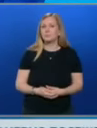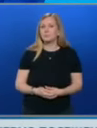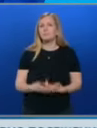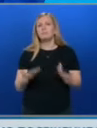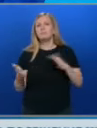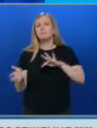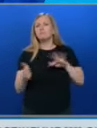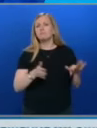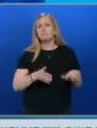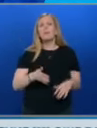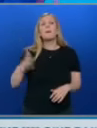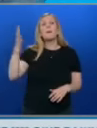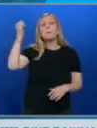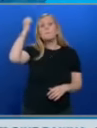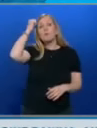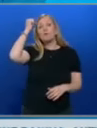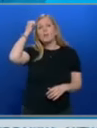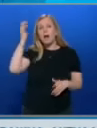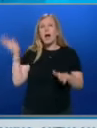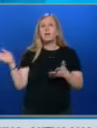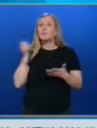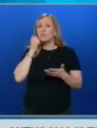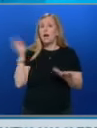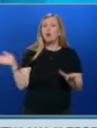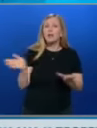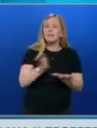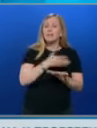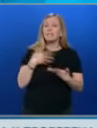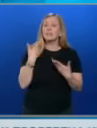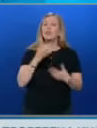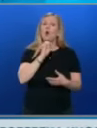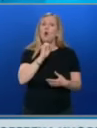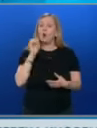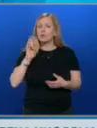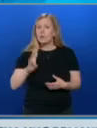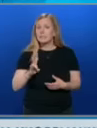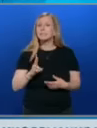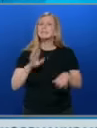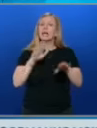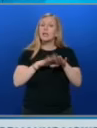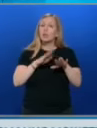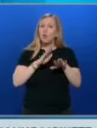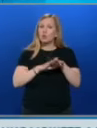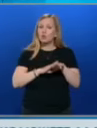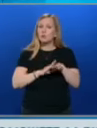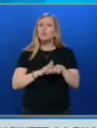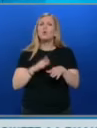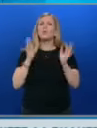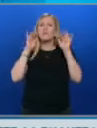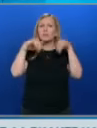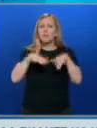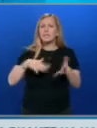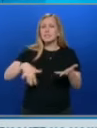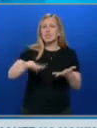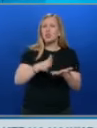Междувременно Москва отхвърли искането на ОНЕ за достъп до наводнените зони под руски военен контрол след